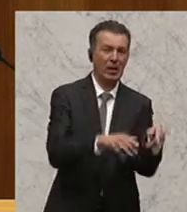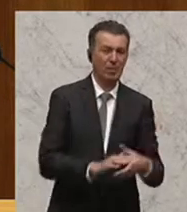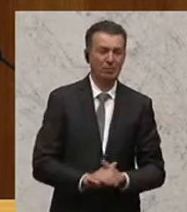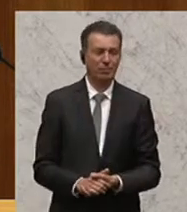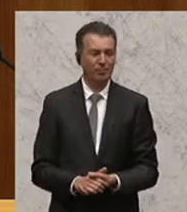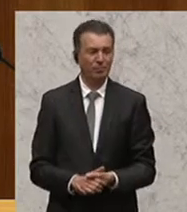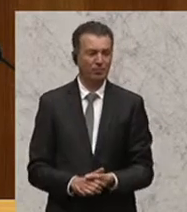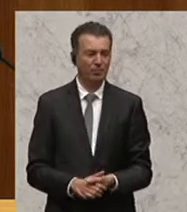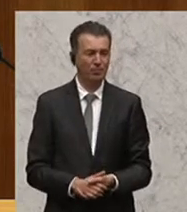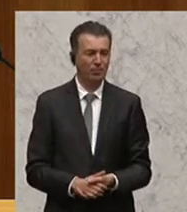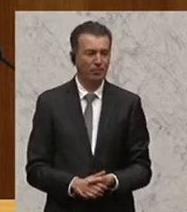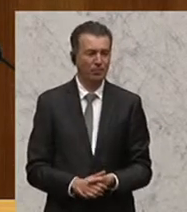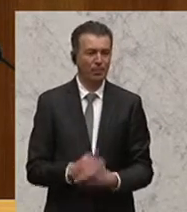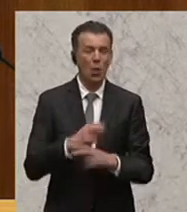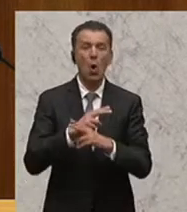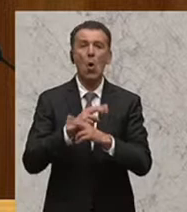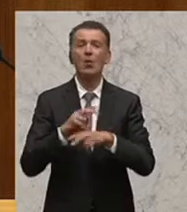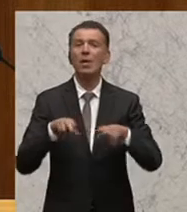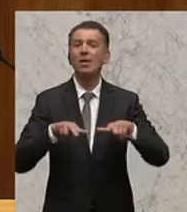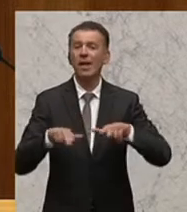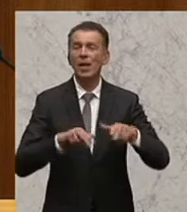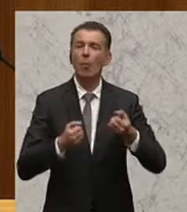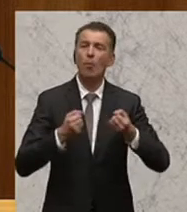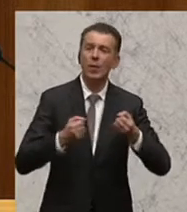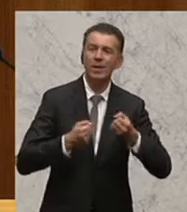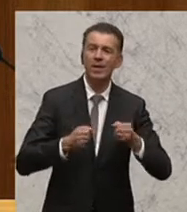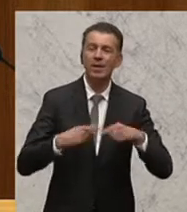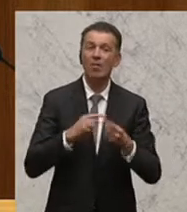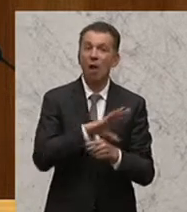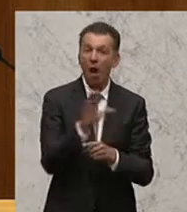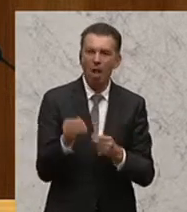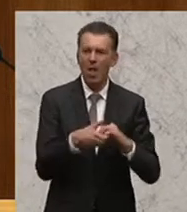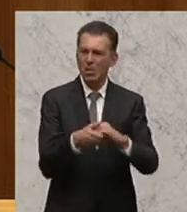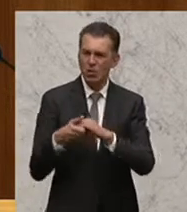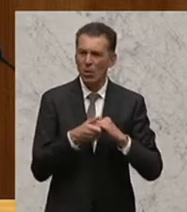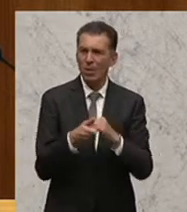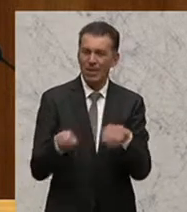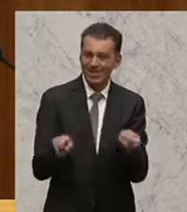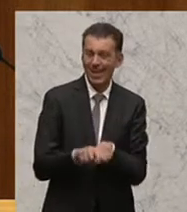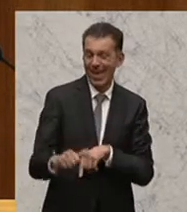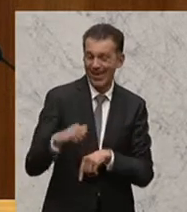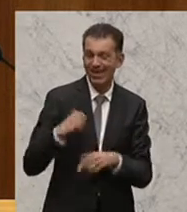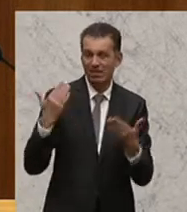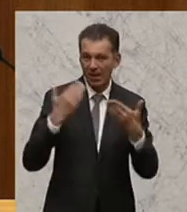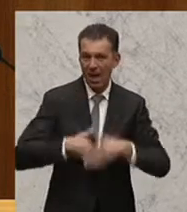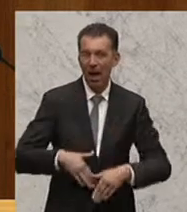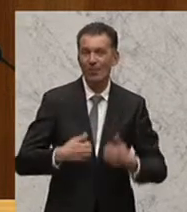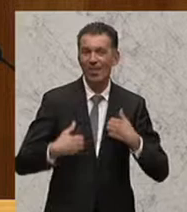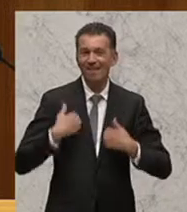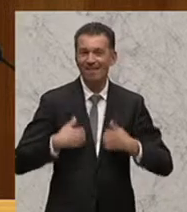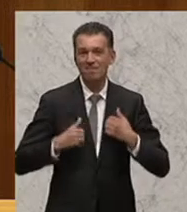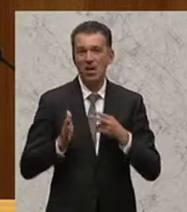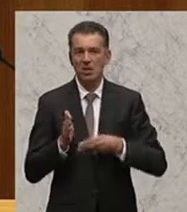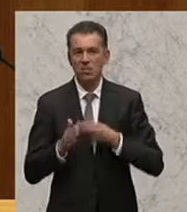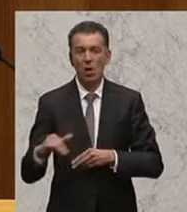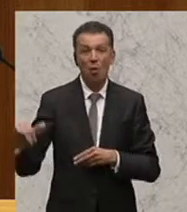Wenn die österreichische Regierung, wenn die Politik, wenn wir alle so solidarisch agieren würden, wie die Menschen, die gestern am Westbahnhof und am Hauptbahnhof und auch an